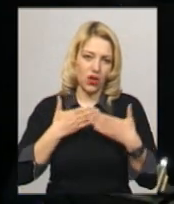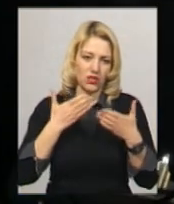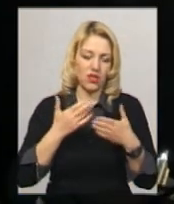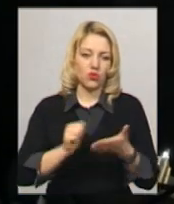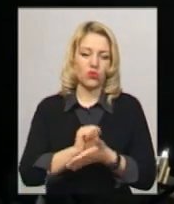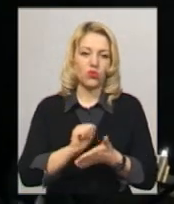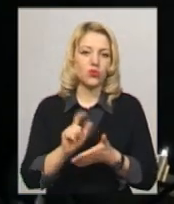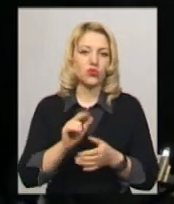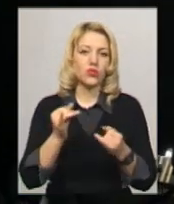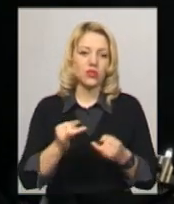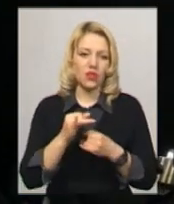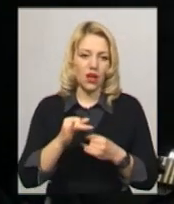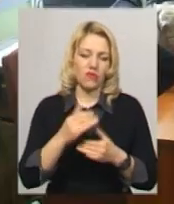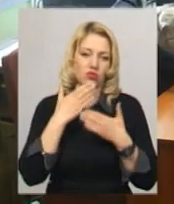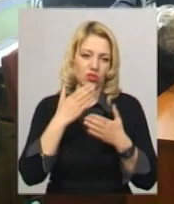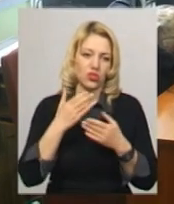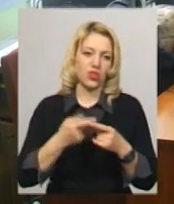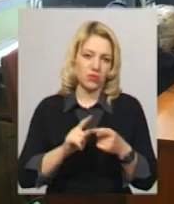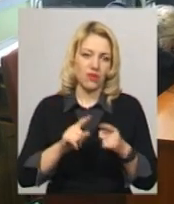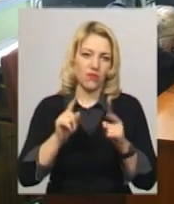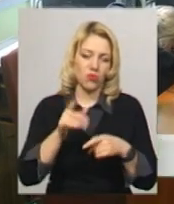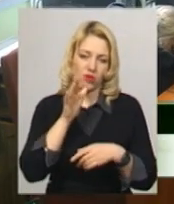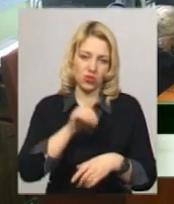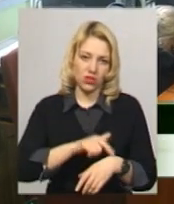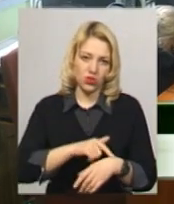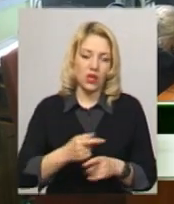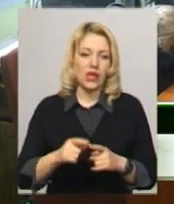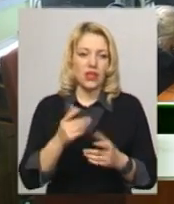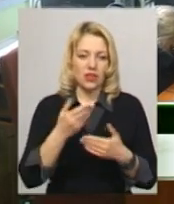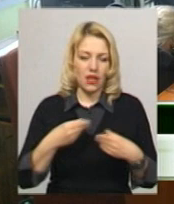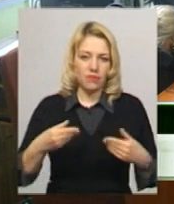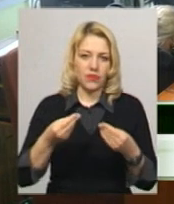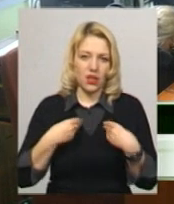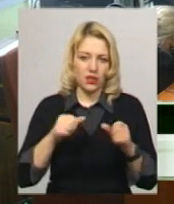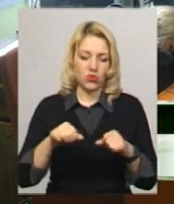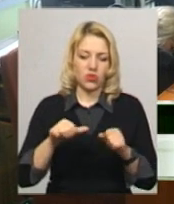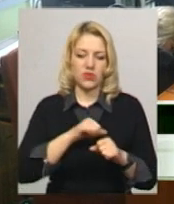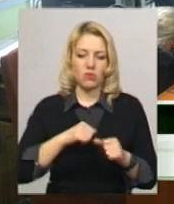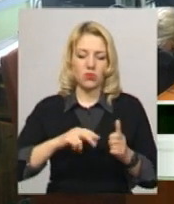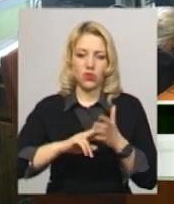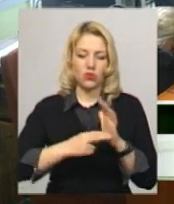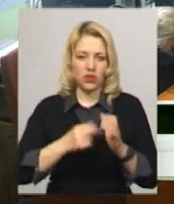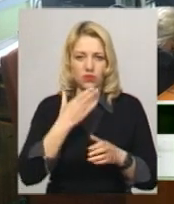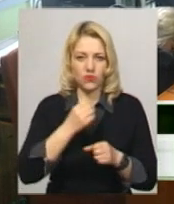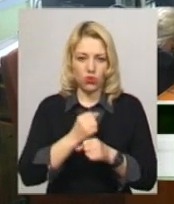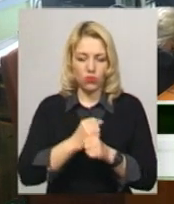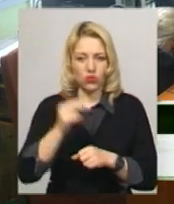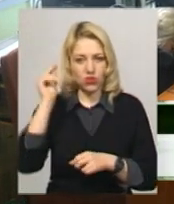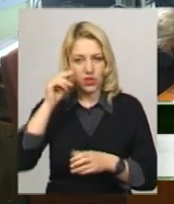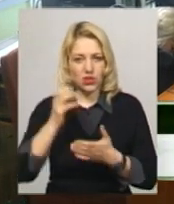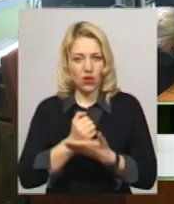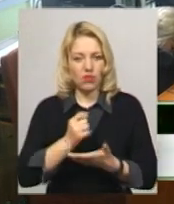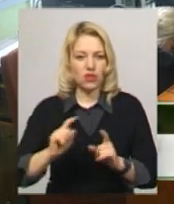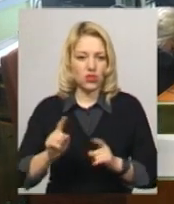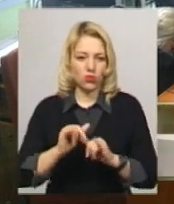цікаво читачам – вимога часу, каже редактор. Нам дали можливість самим планувати свою роботу, самим вчитися заробляти для того,